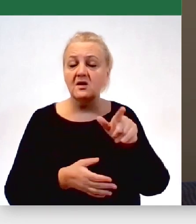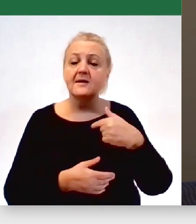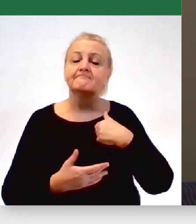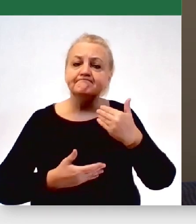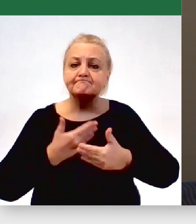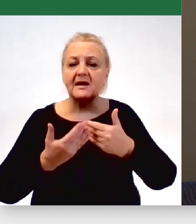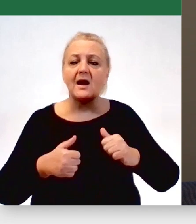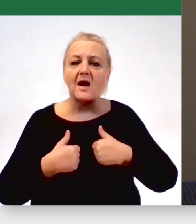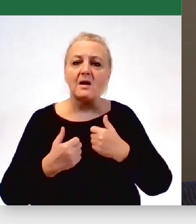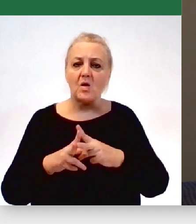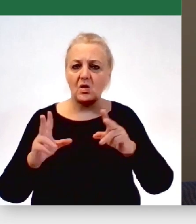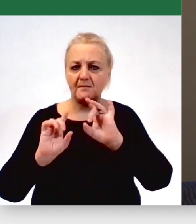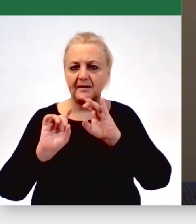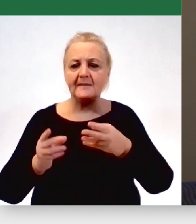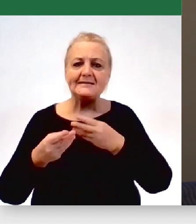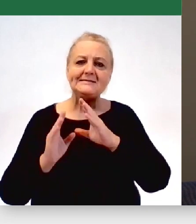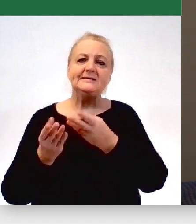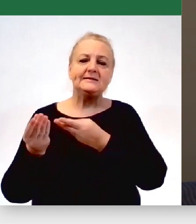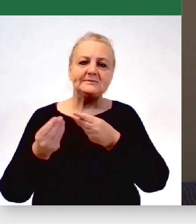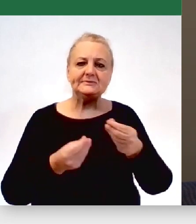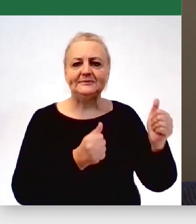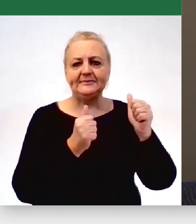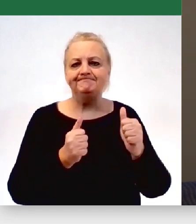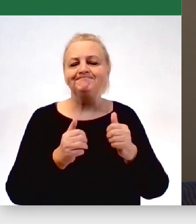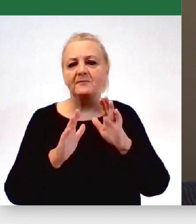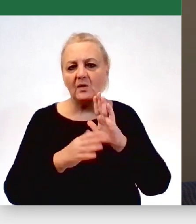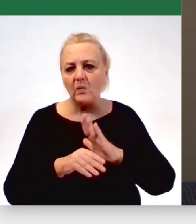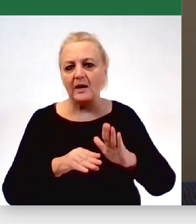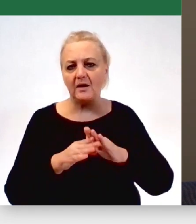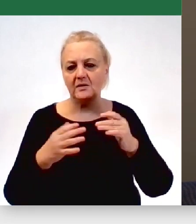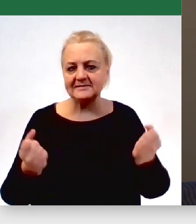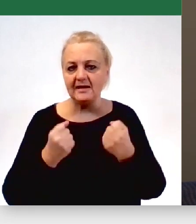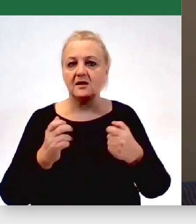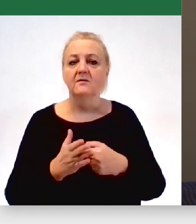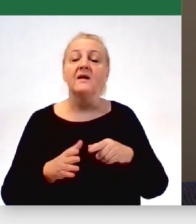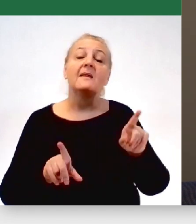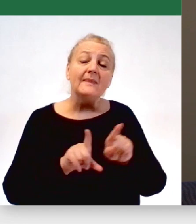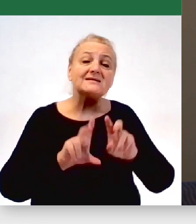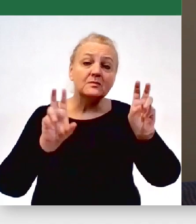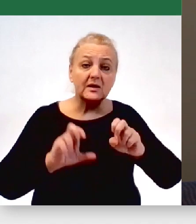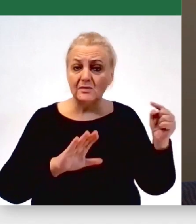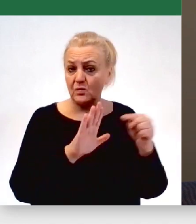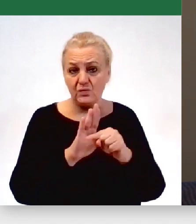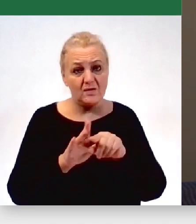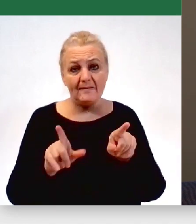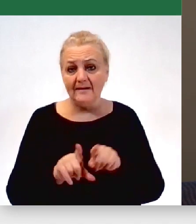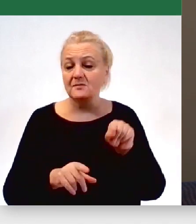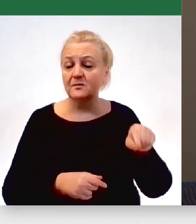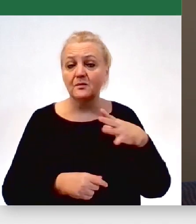najłagodniej przez okres pandemii. Okres czy kryzys uchodźczy. Tutaj mieliśmy